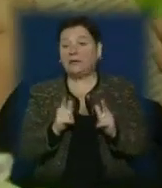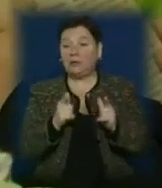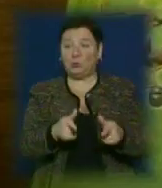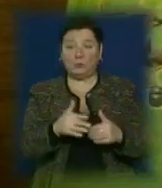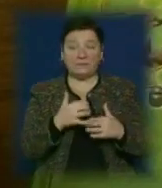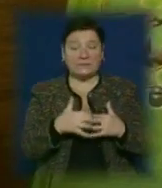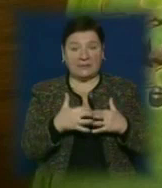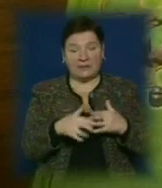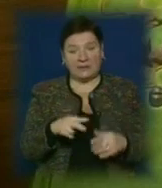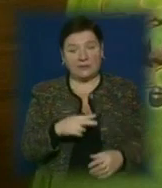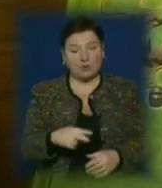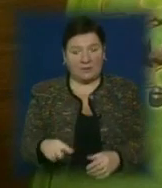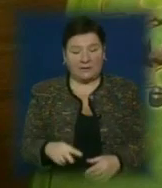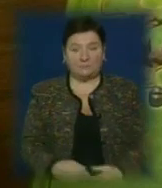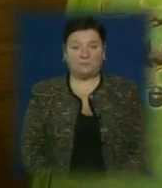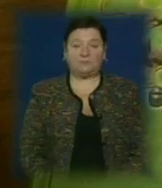середині листопада.